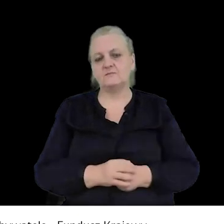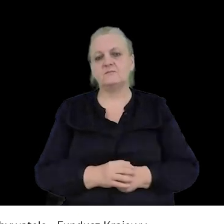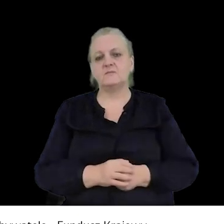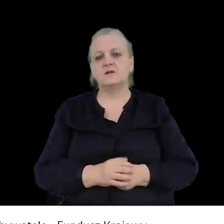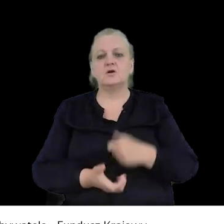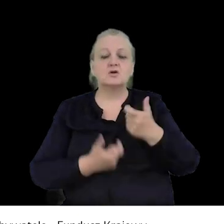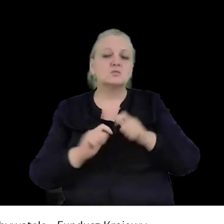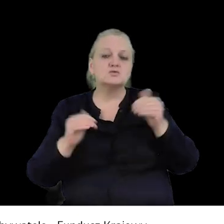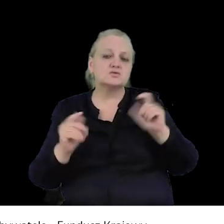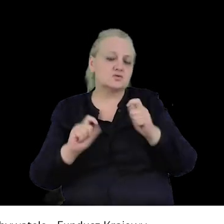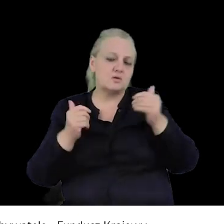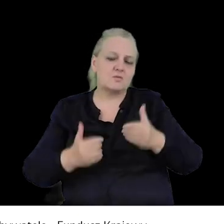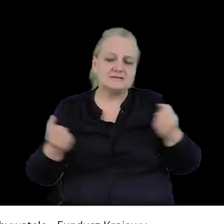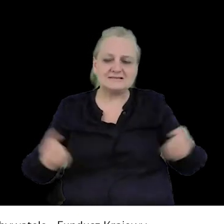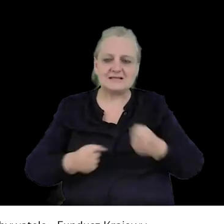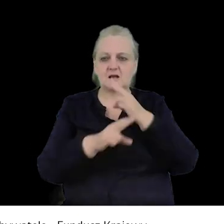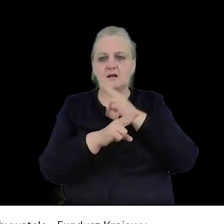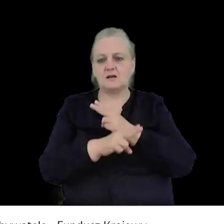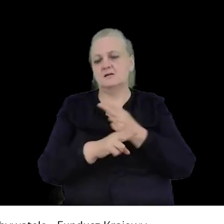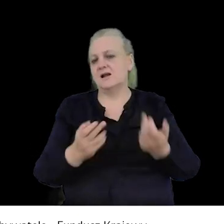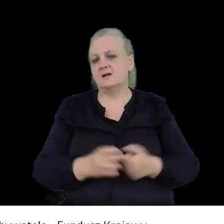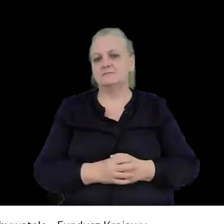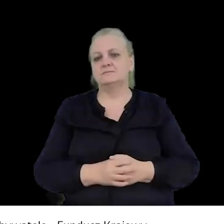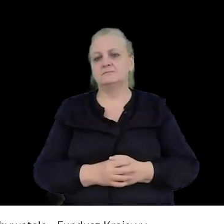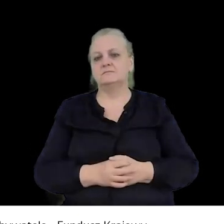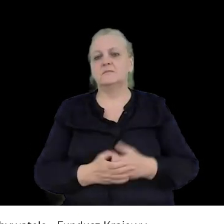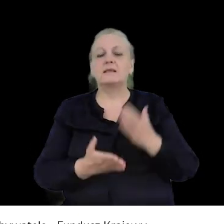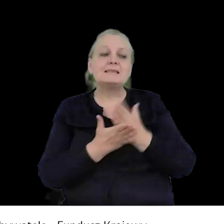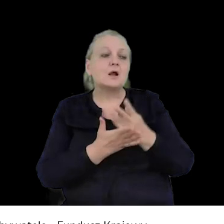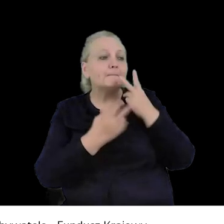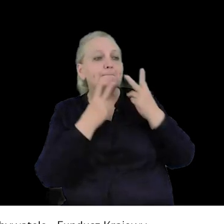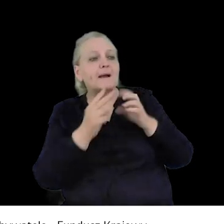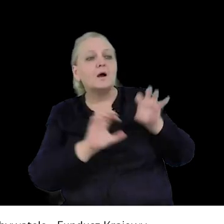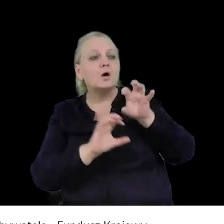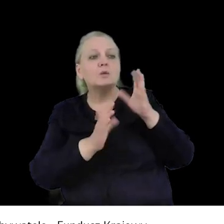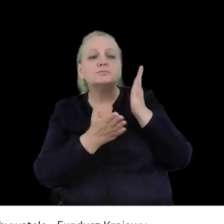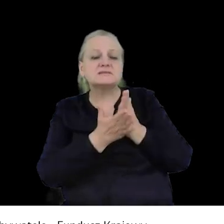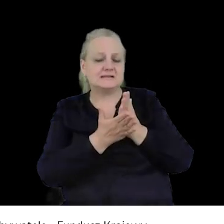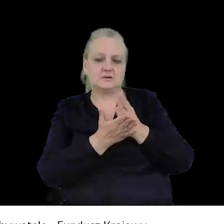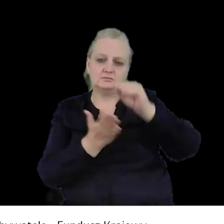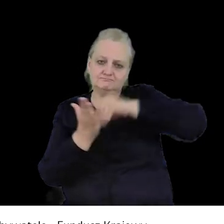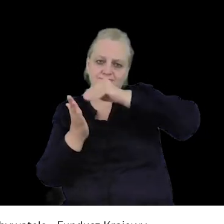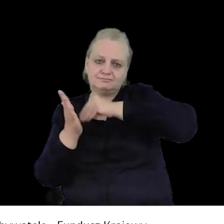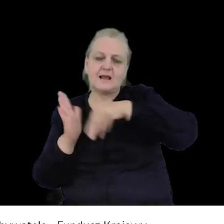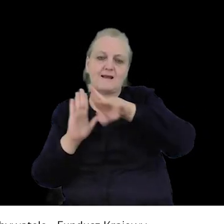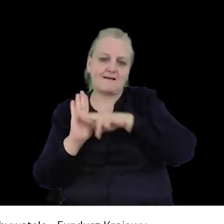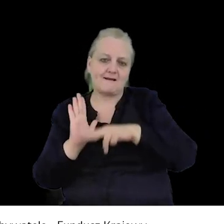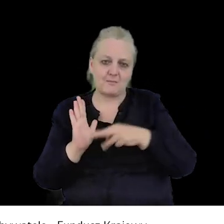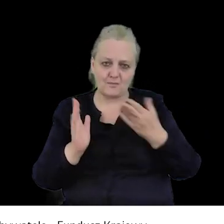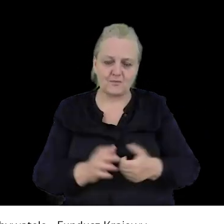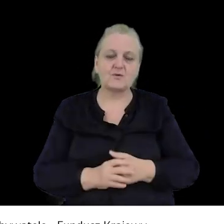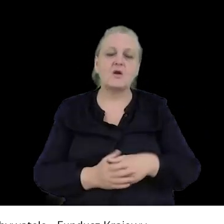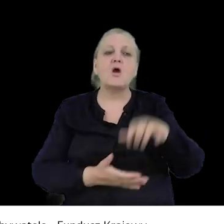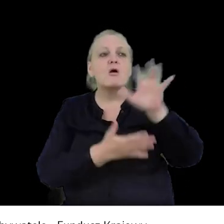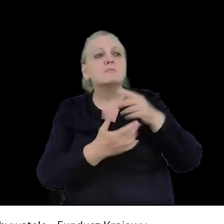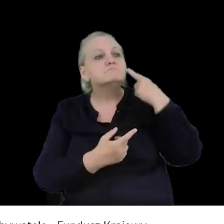możemy, żeby zachować tę neutralność, żeby faktycznie być tylko obserwować i na podstawie tego, co zaobserwujemy, spisywać raport. Opisujemy